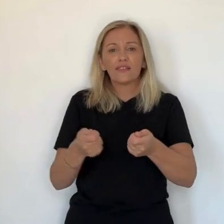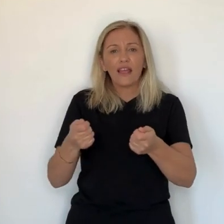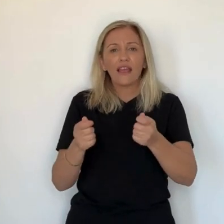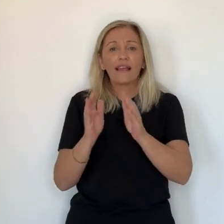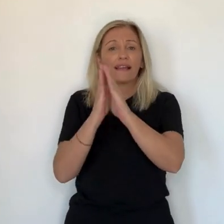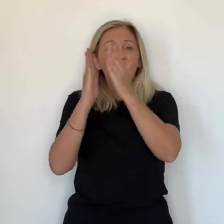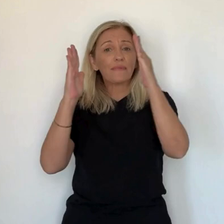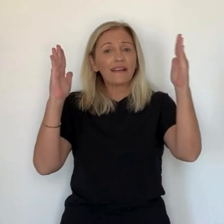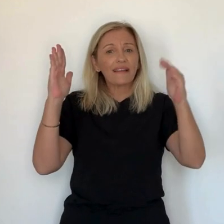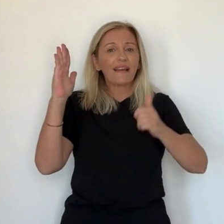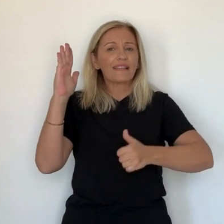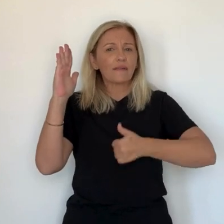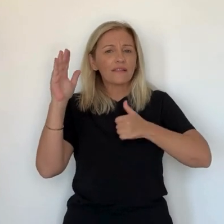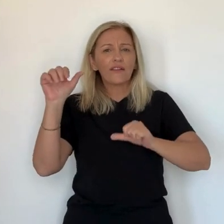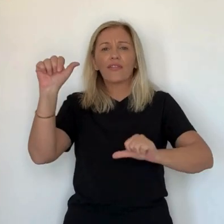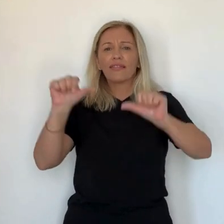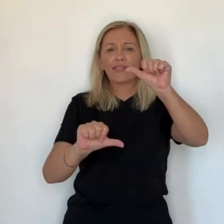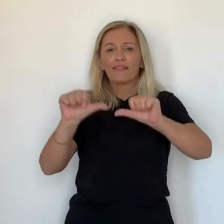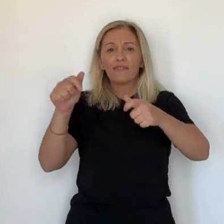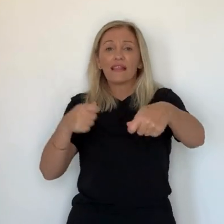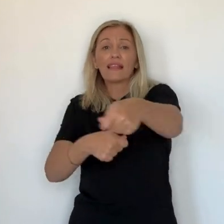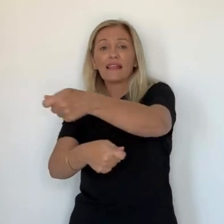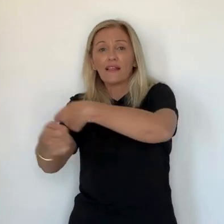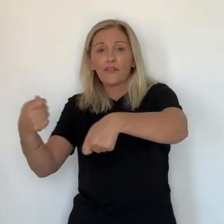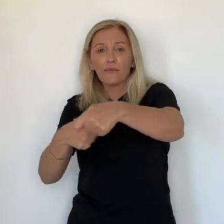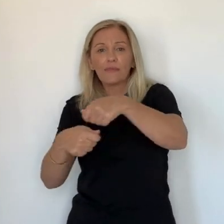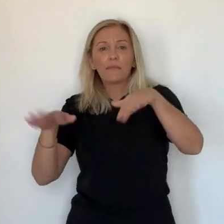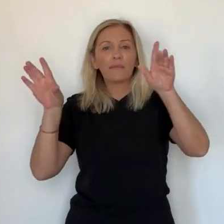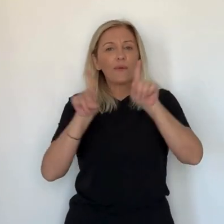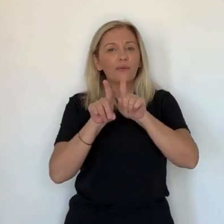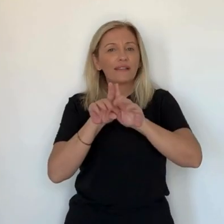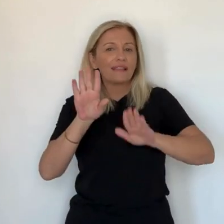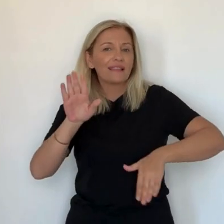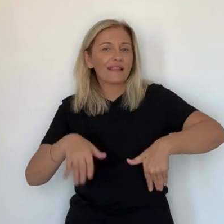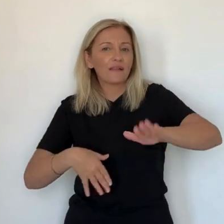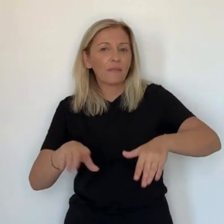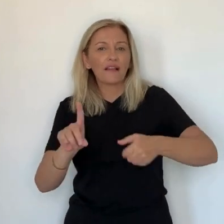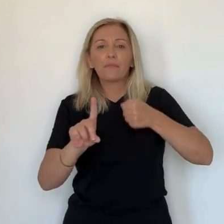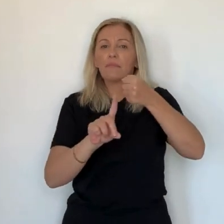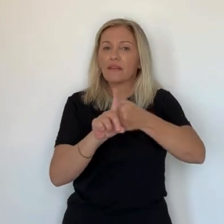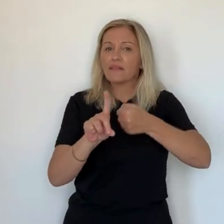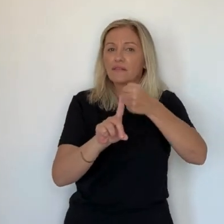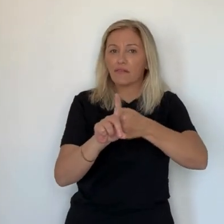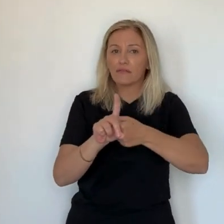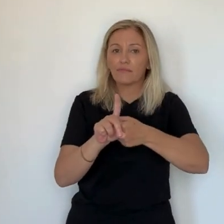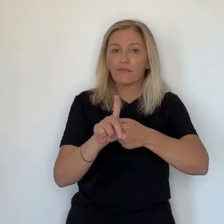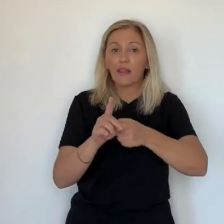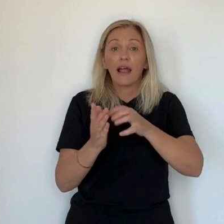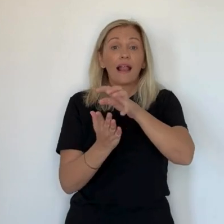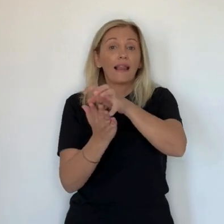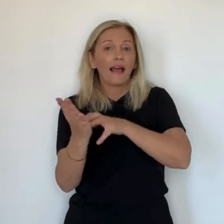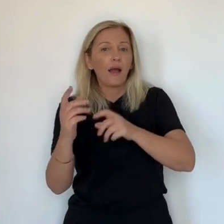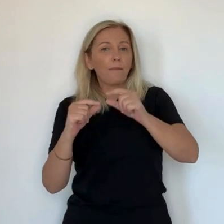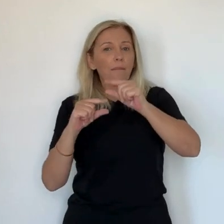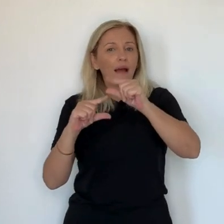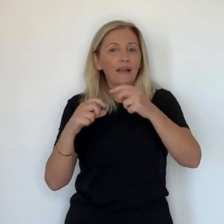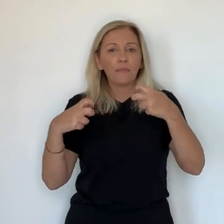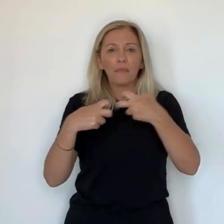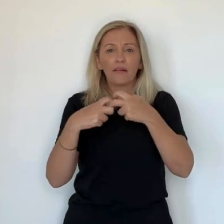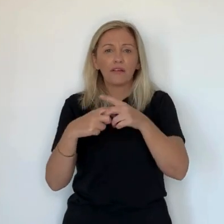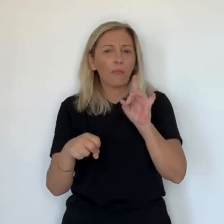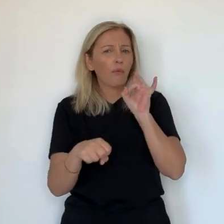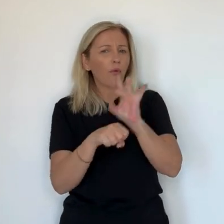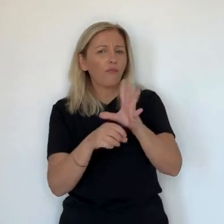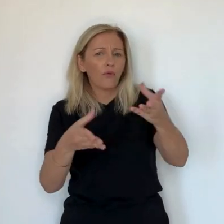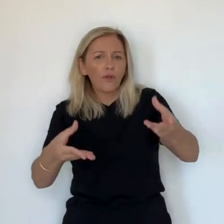un livre ou avec rien du tout. Tenir une librairie indépendante est un défi économique, mais c'est aussi une démarche militante. La marge a